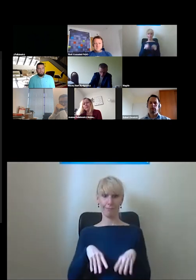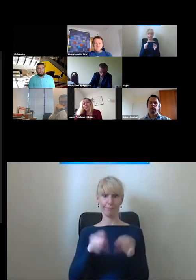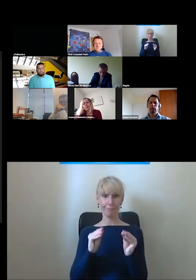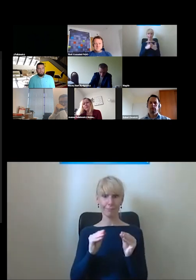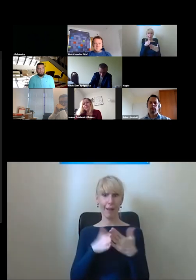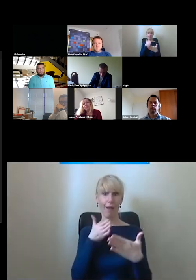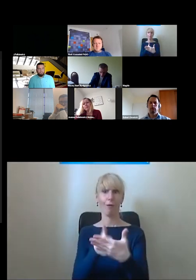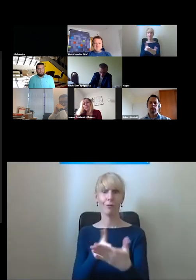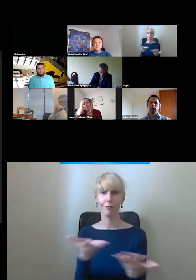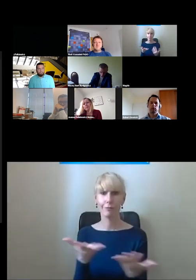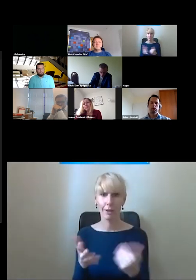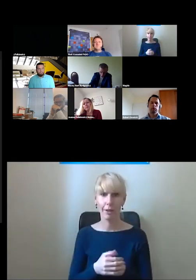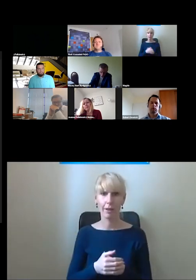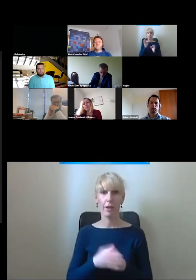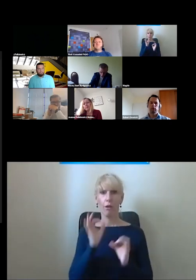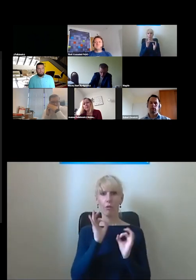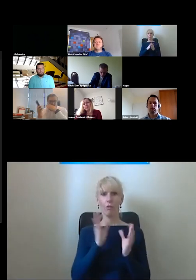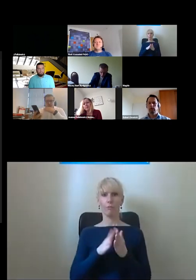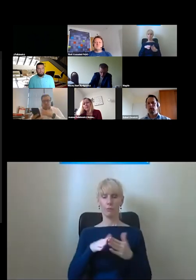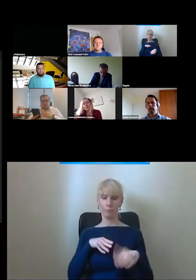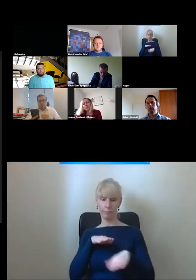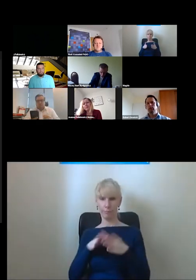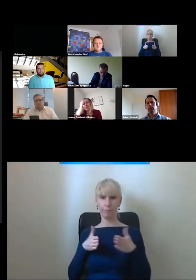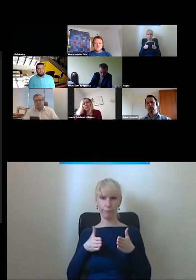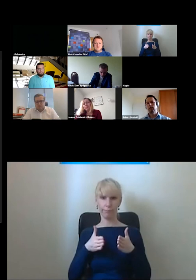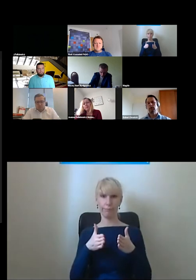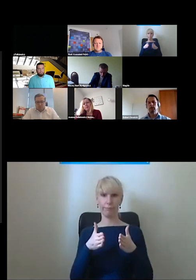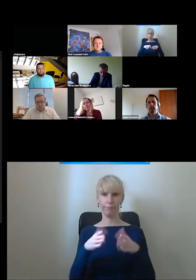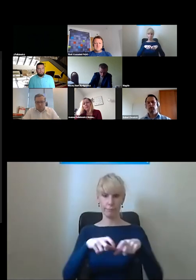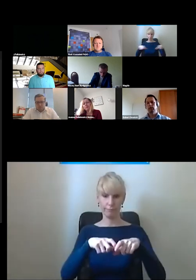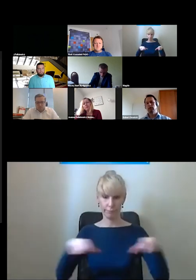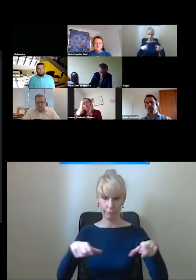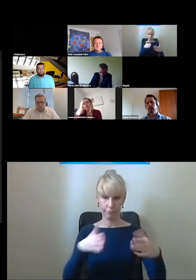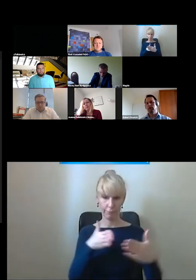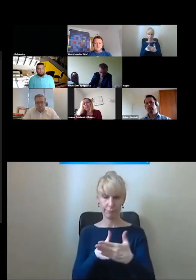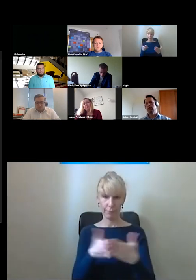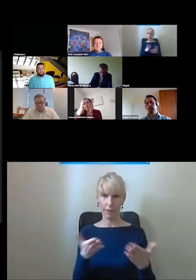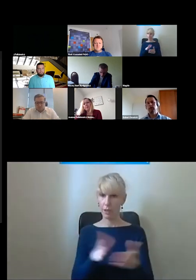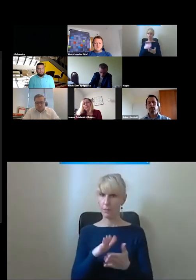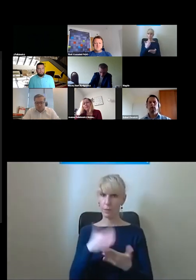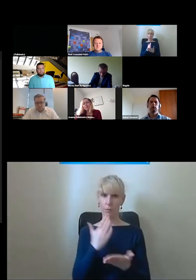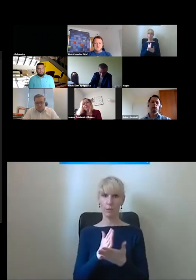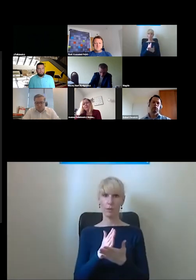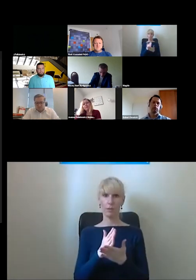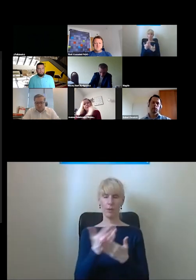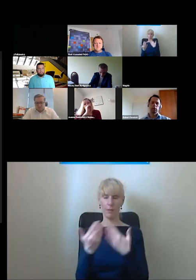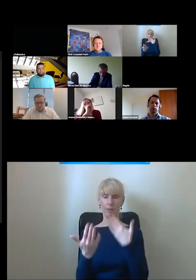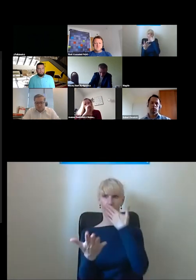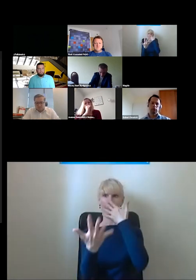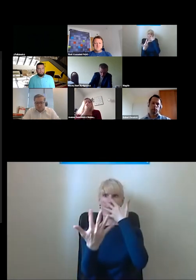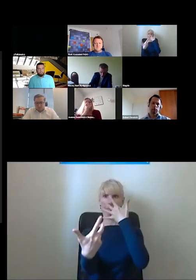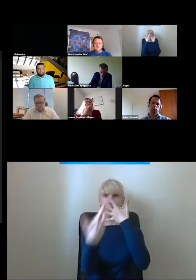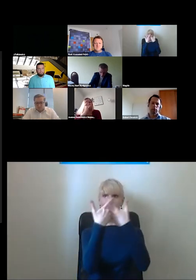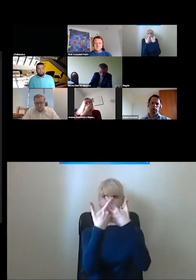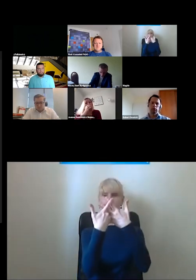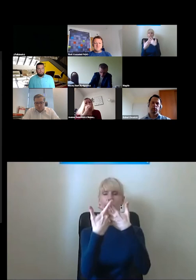prowadząca która mało wiele tam próbuje nas ustrzelić żebyśmy trafili prześwić drzwi i